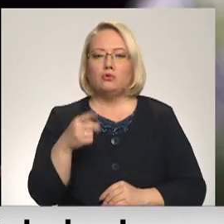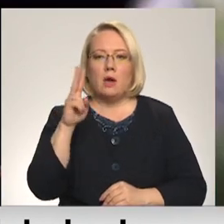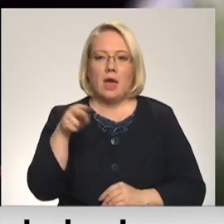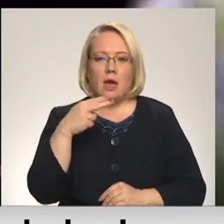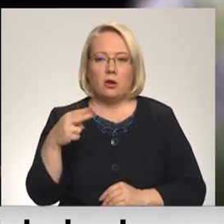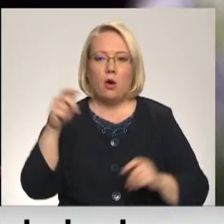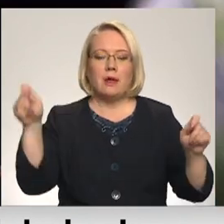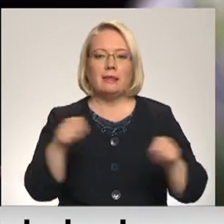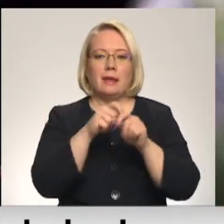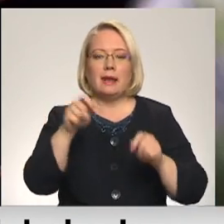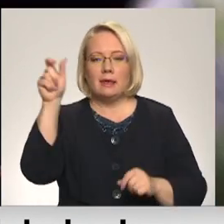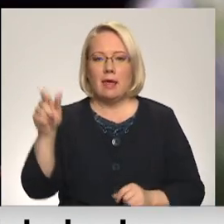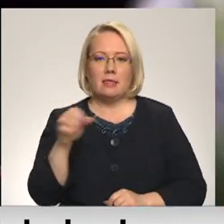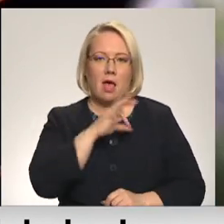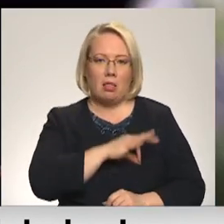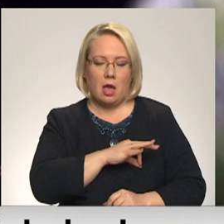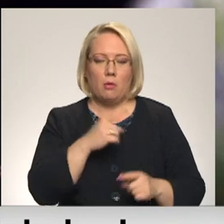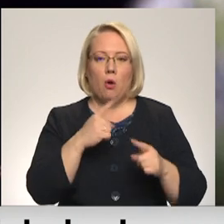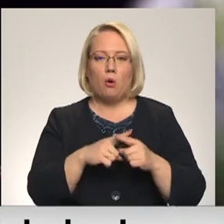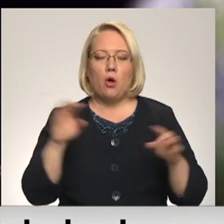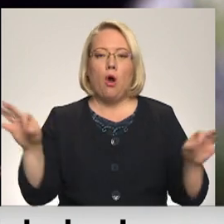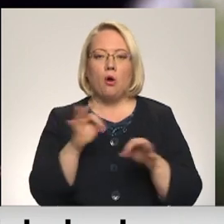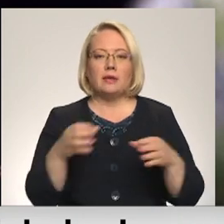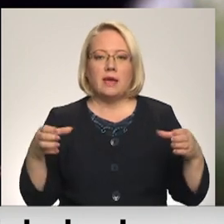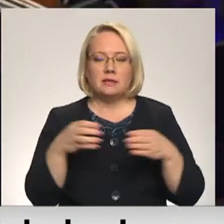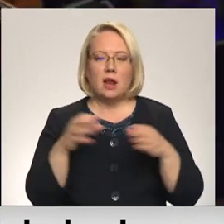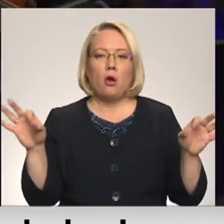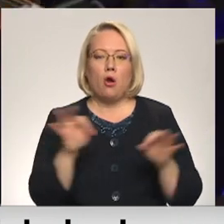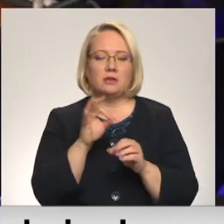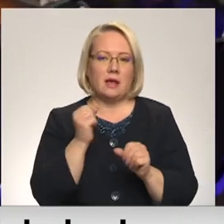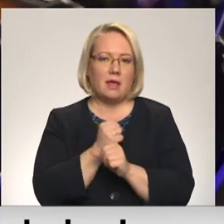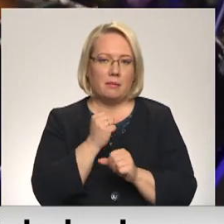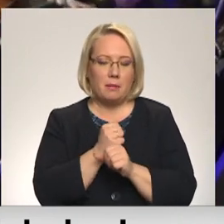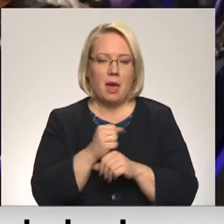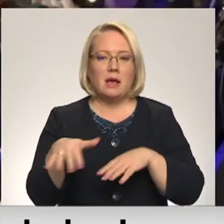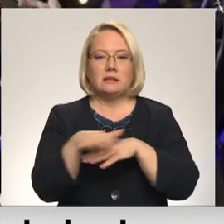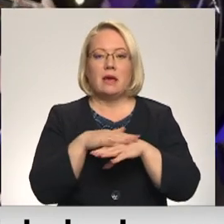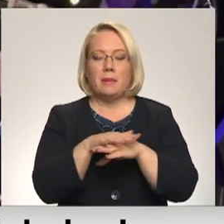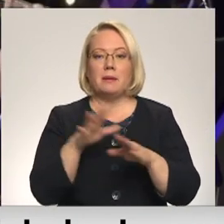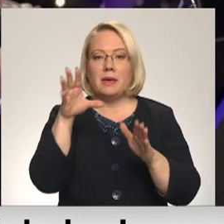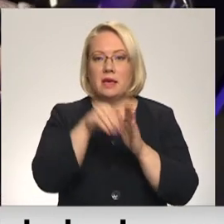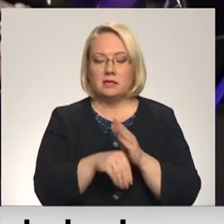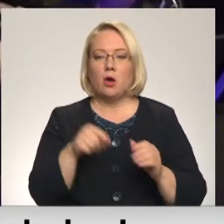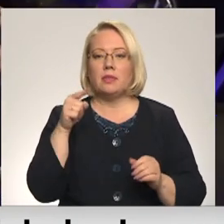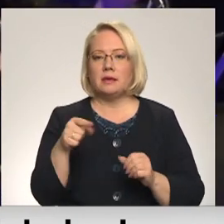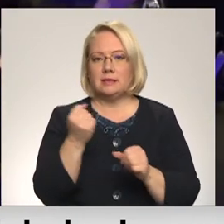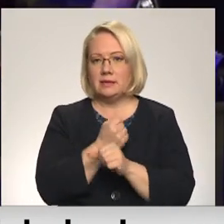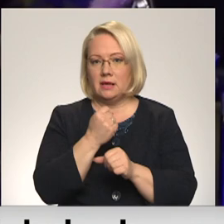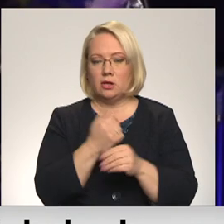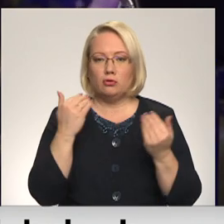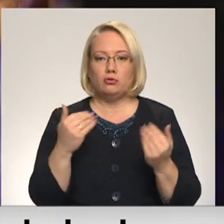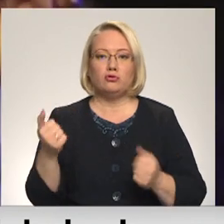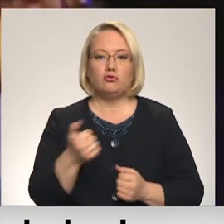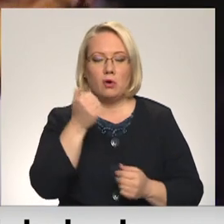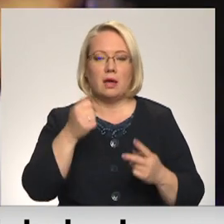diriģenta atāugojumam un orķestra koncertdarbībai. Līdz ar sabiedrības iesaistīšanos tas arī izdarīts un vismaz šogad